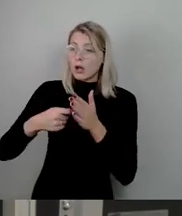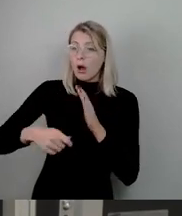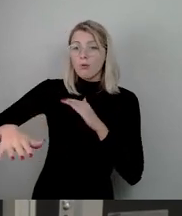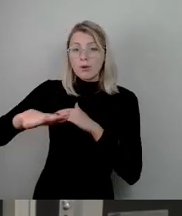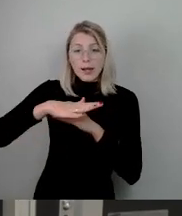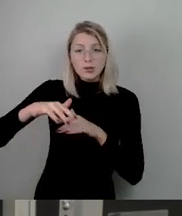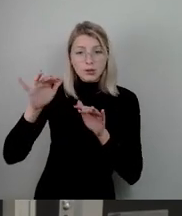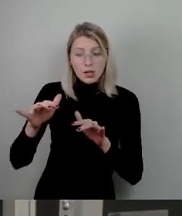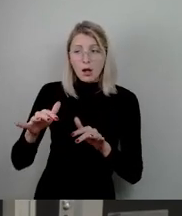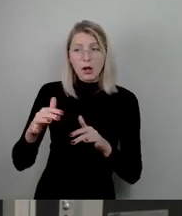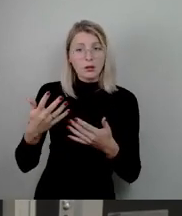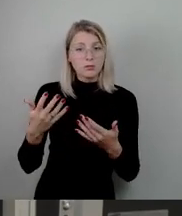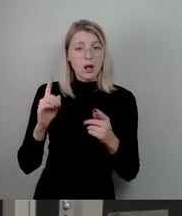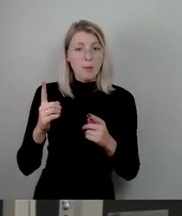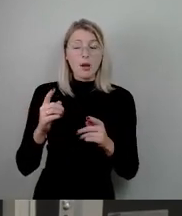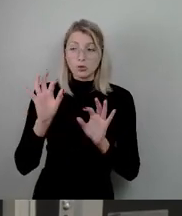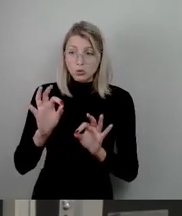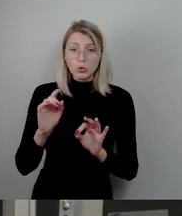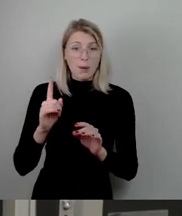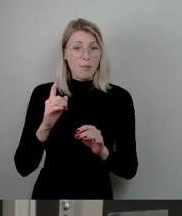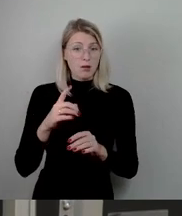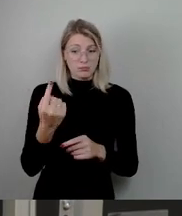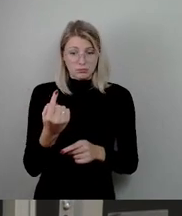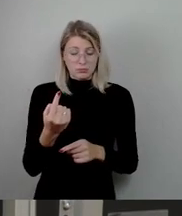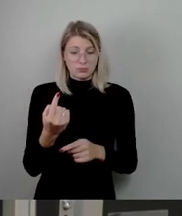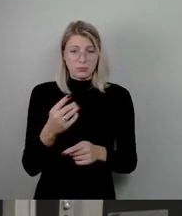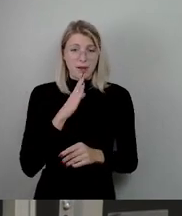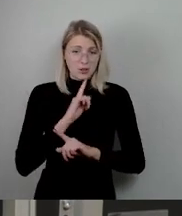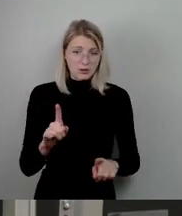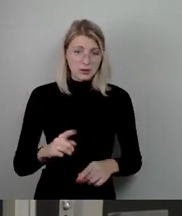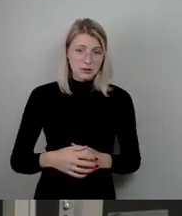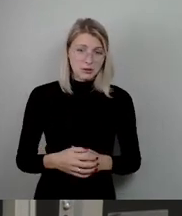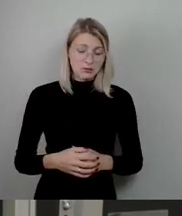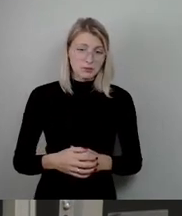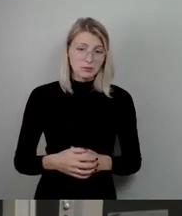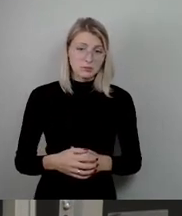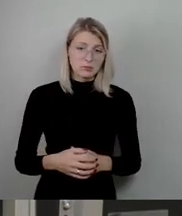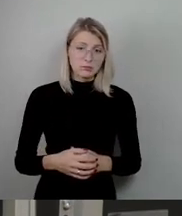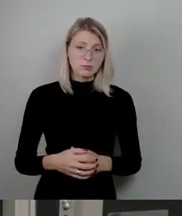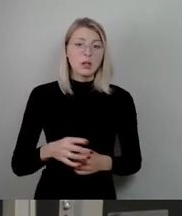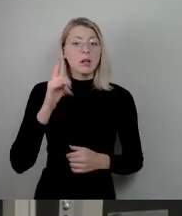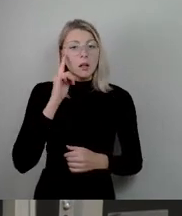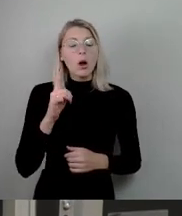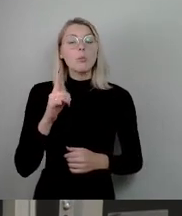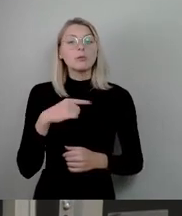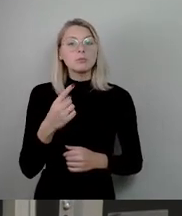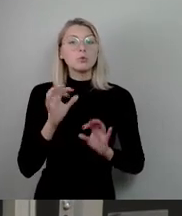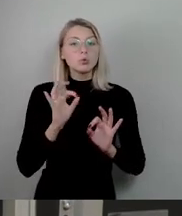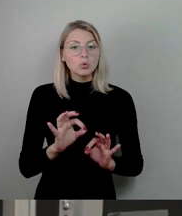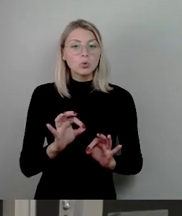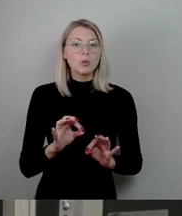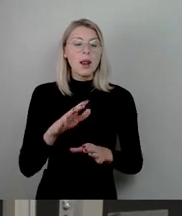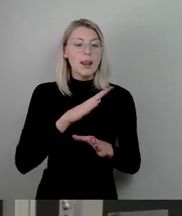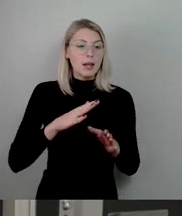aber das allein wird eben auch nicht reichen. Und ich glaube, wir tun gut daran, insbesondere Richtung Landesebene beide